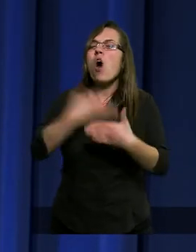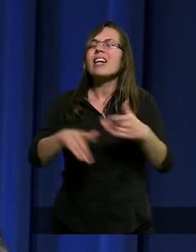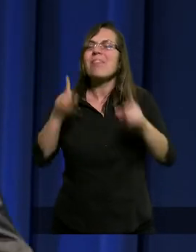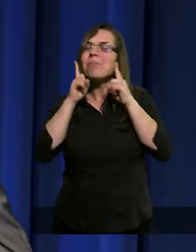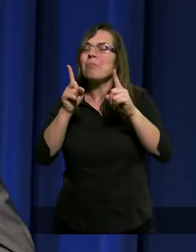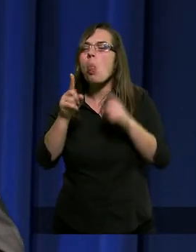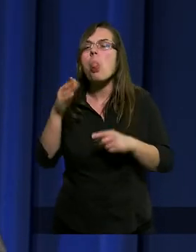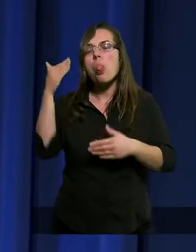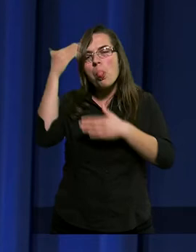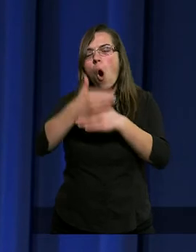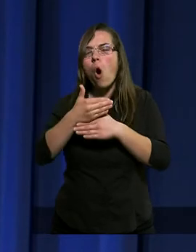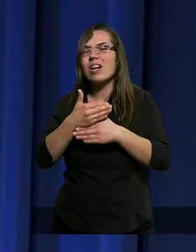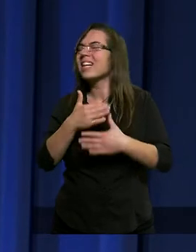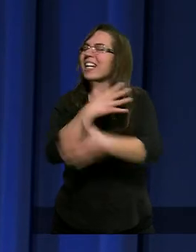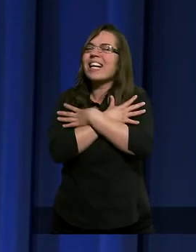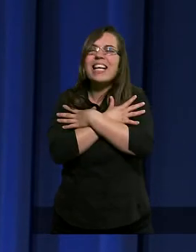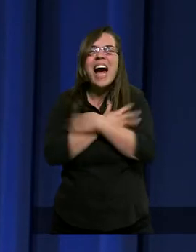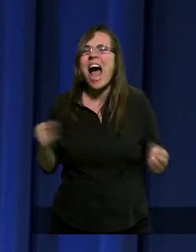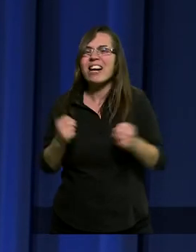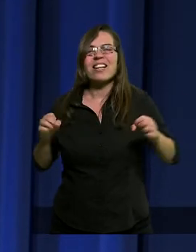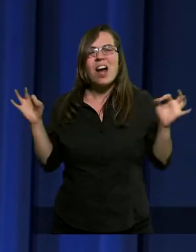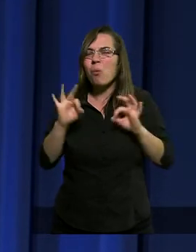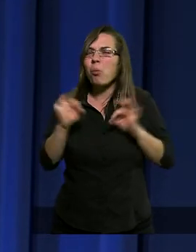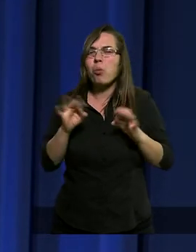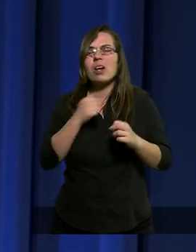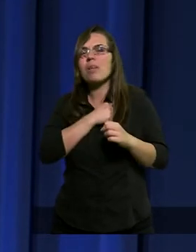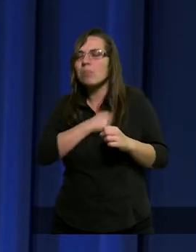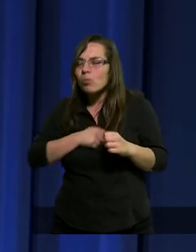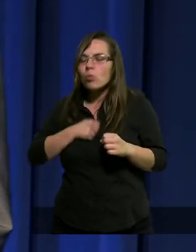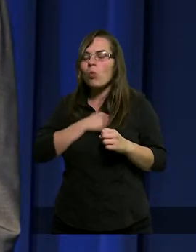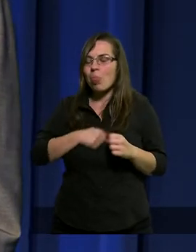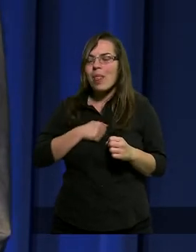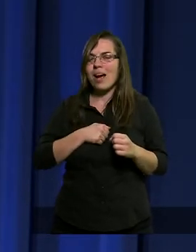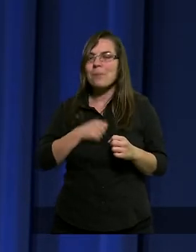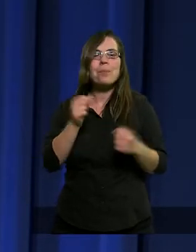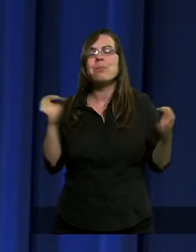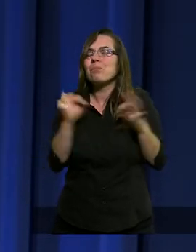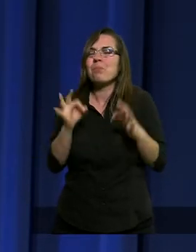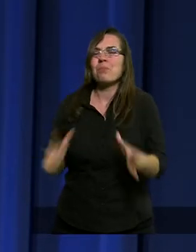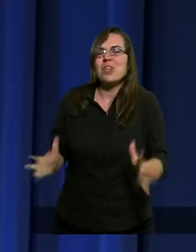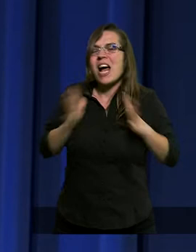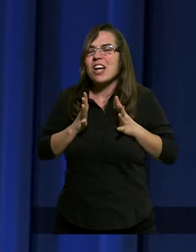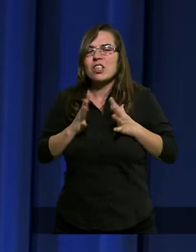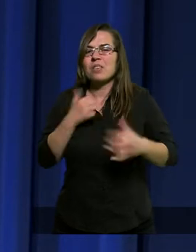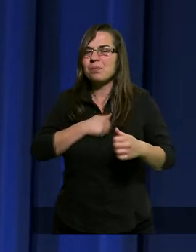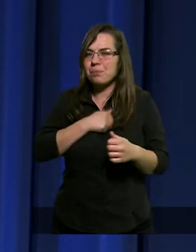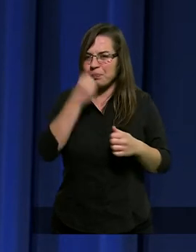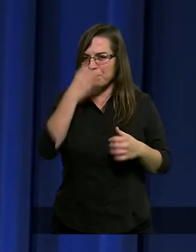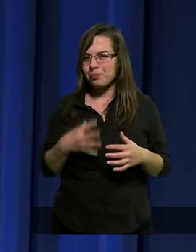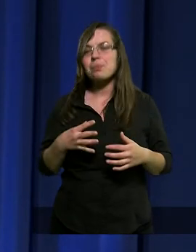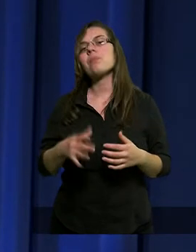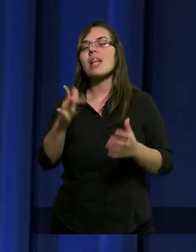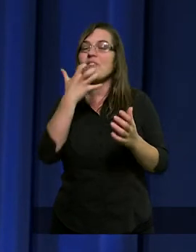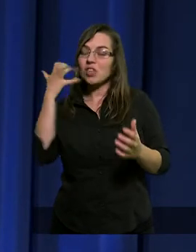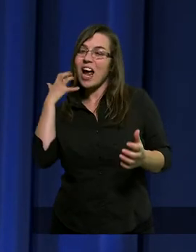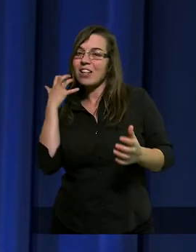faktycznie noc, tragiczna noc, którą przeżył. Wcześniej Jezus